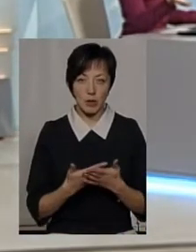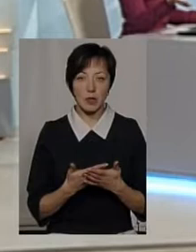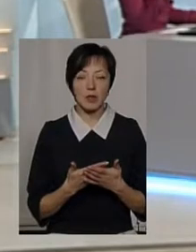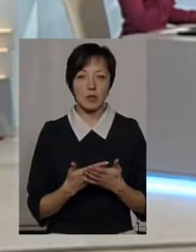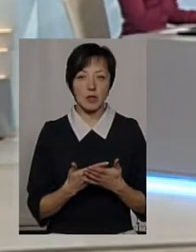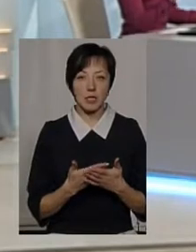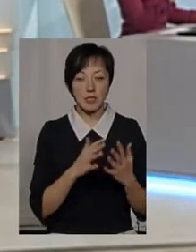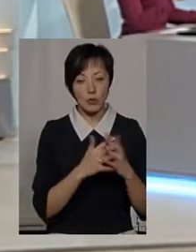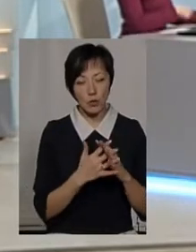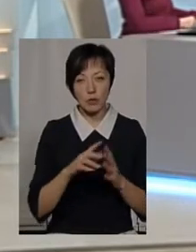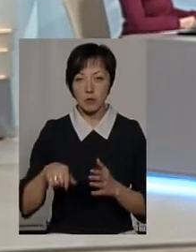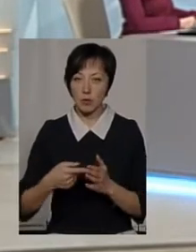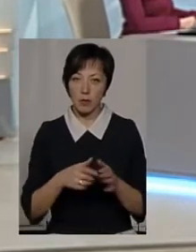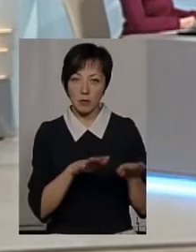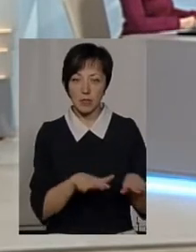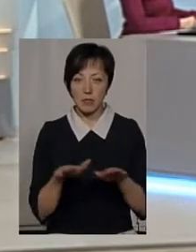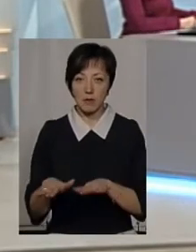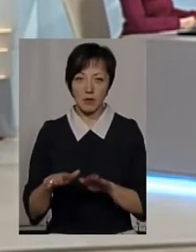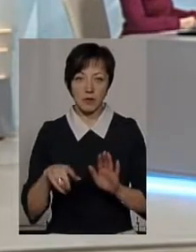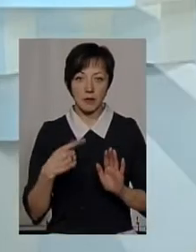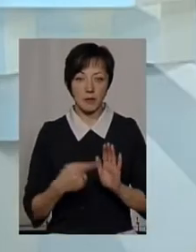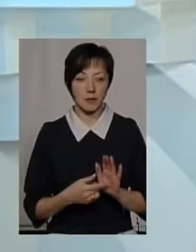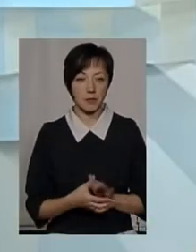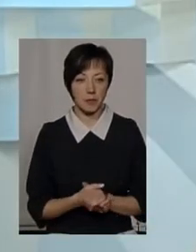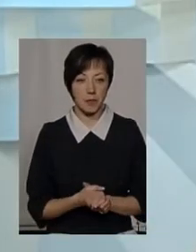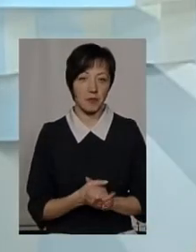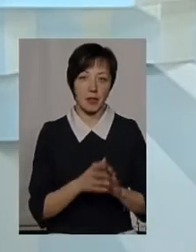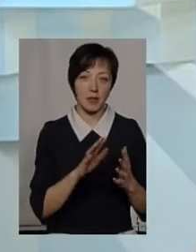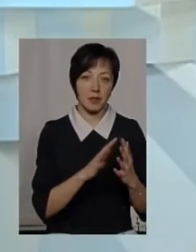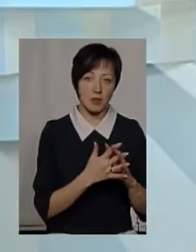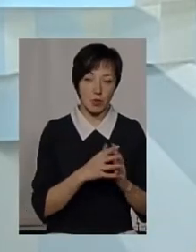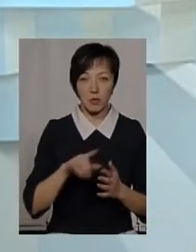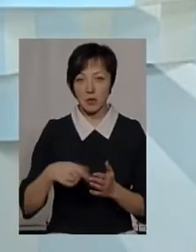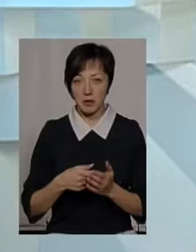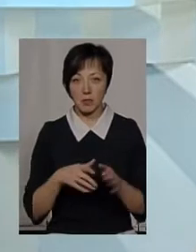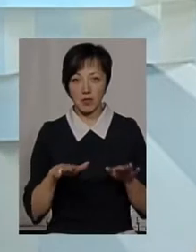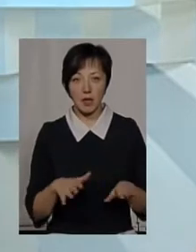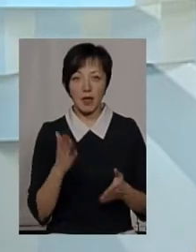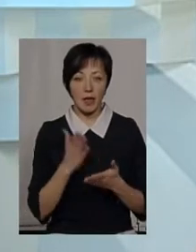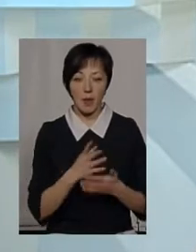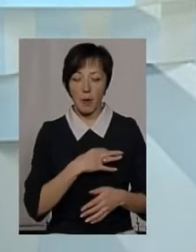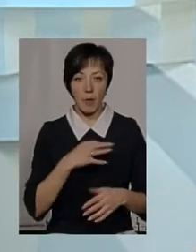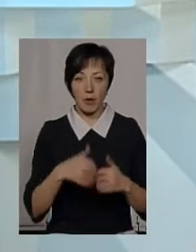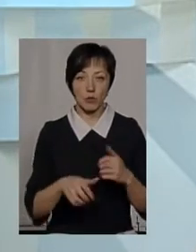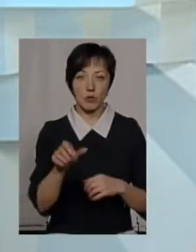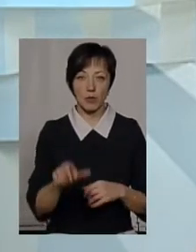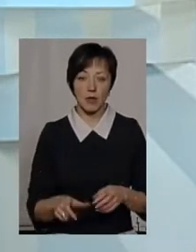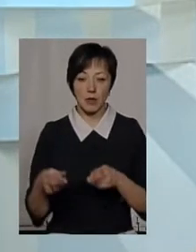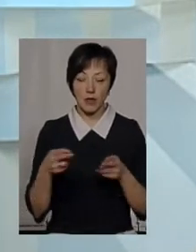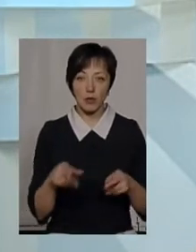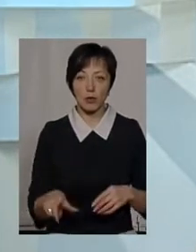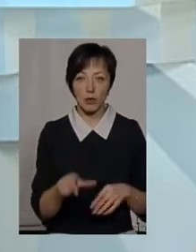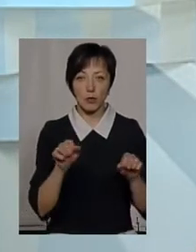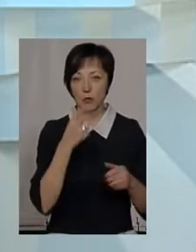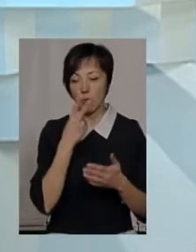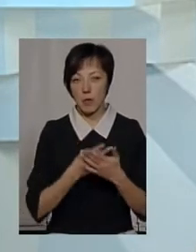оті вилови раків. З сільської чи з міської місцевості? З сільської, з міської. Є просто небайдужий громадянин, який їде по